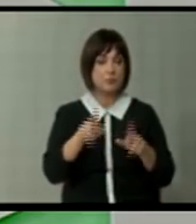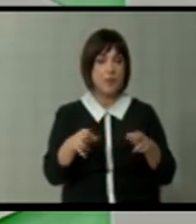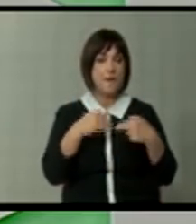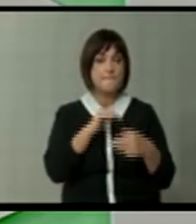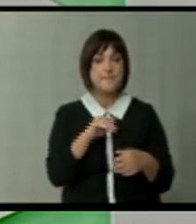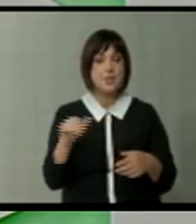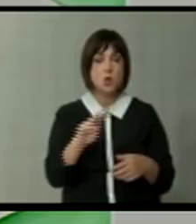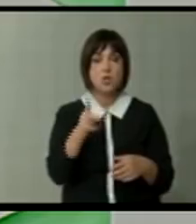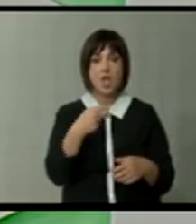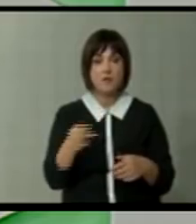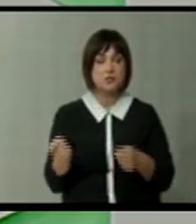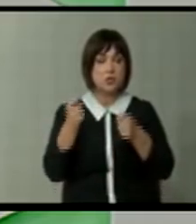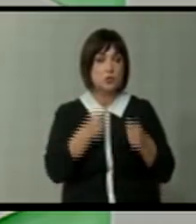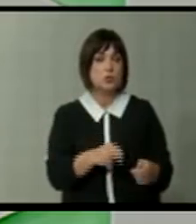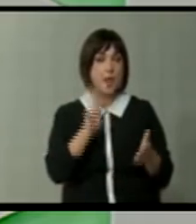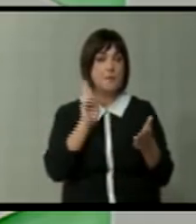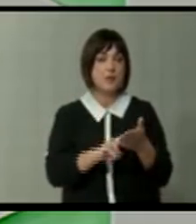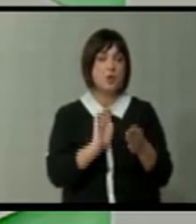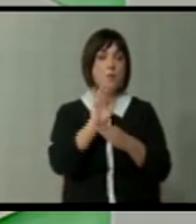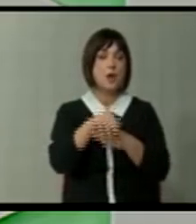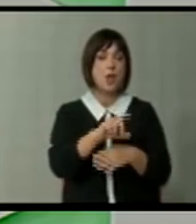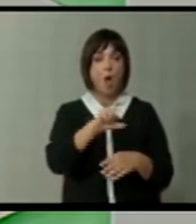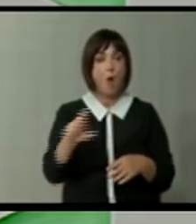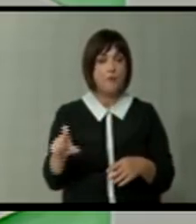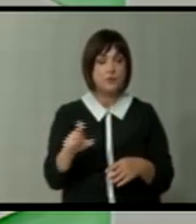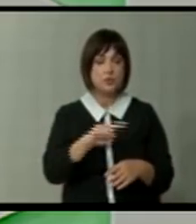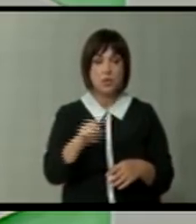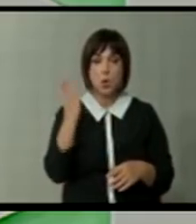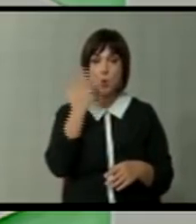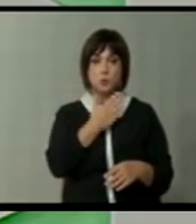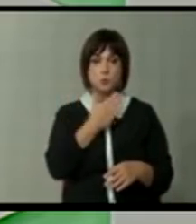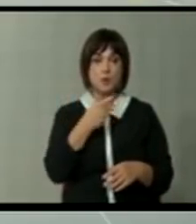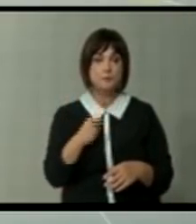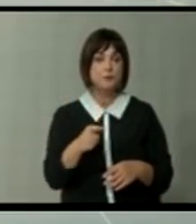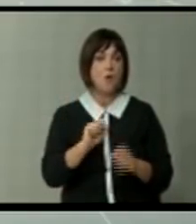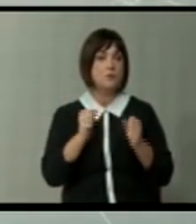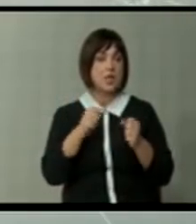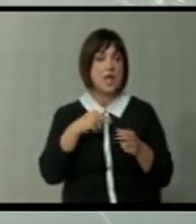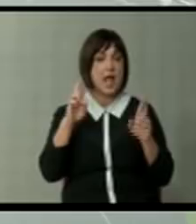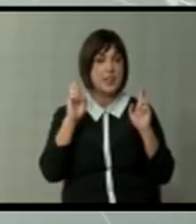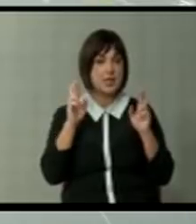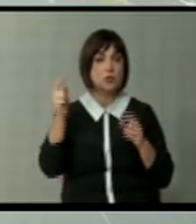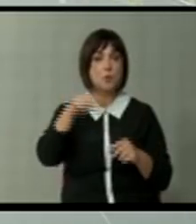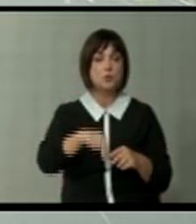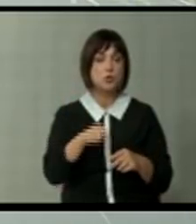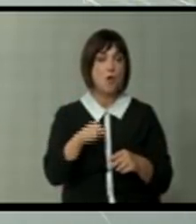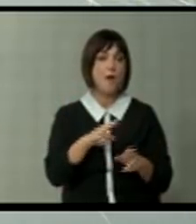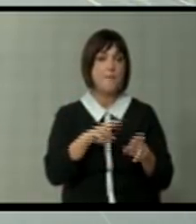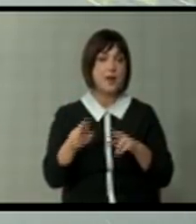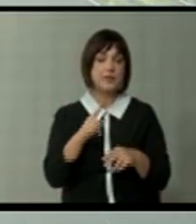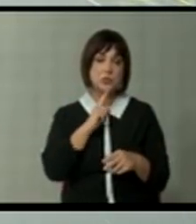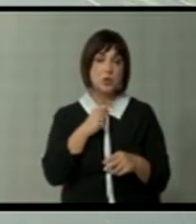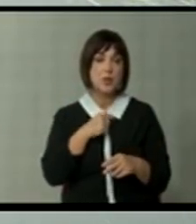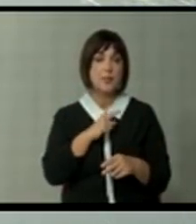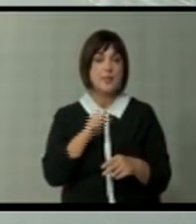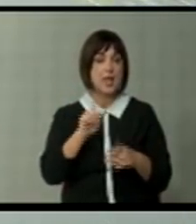милиони евра за да се донесе правдата преку обвинителството. Не се успеа Компрометира ли тоа надежите дека може да дойде и таа елементарна правда за која